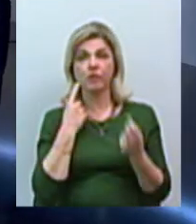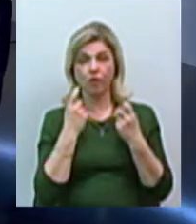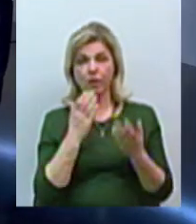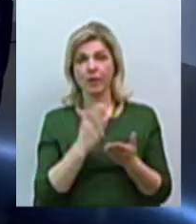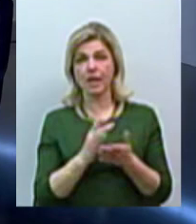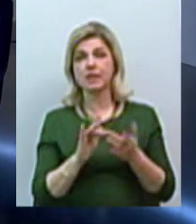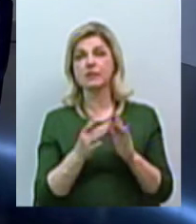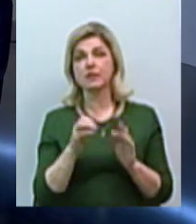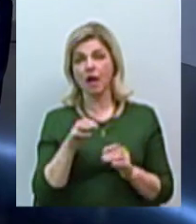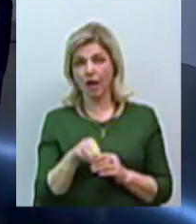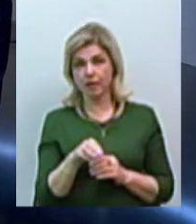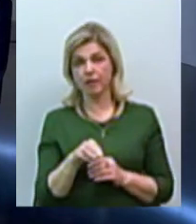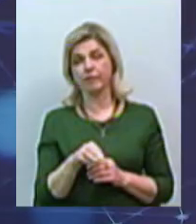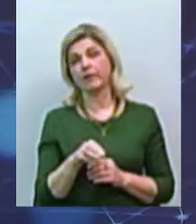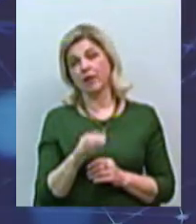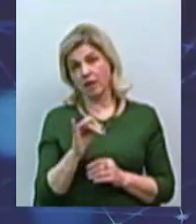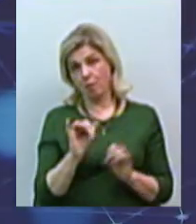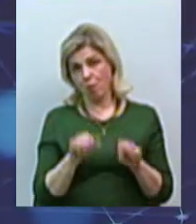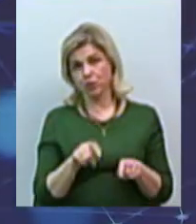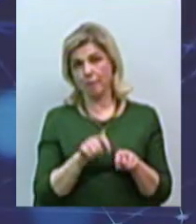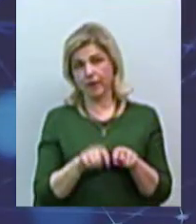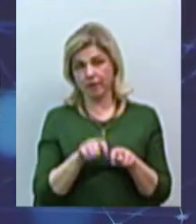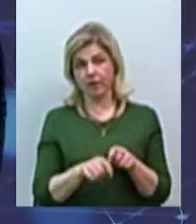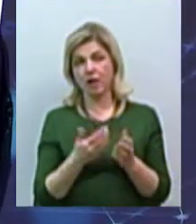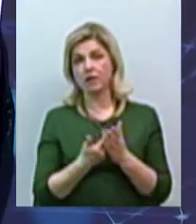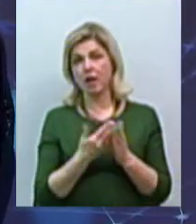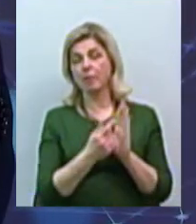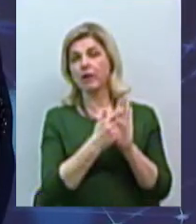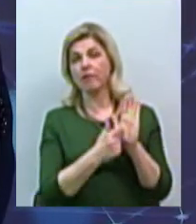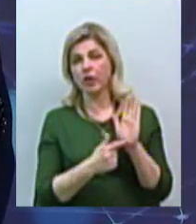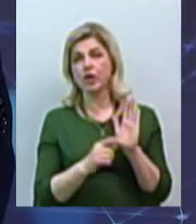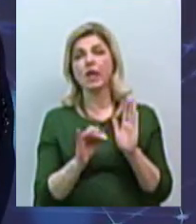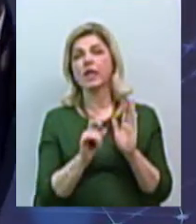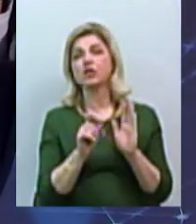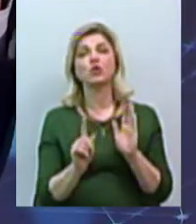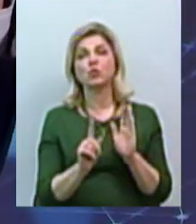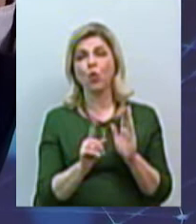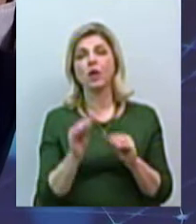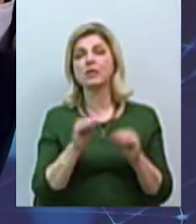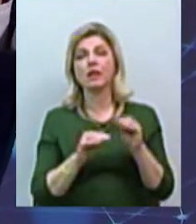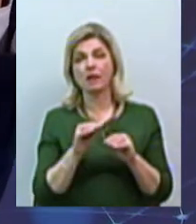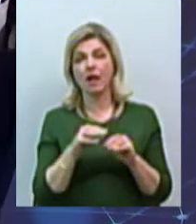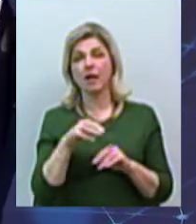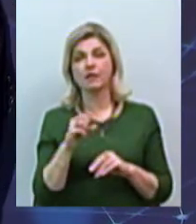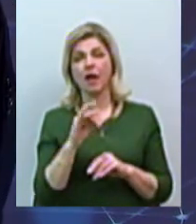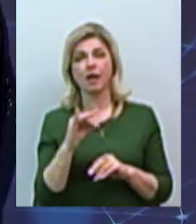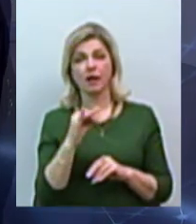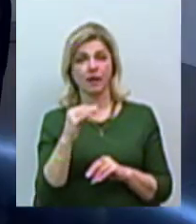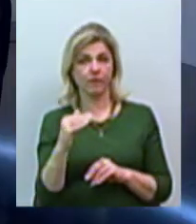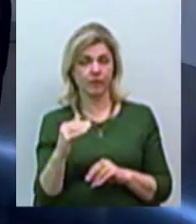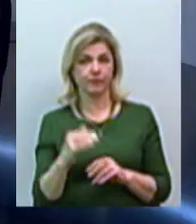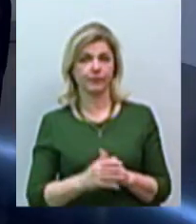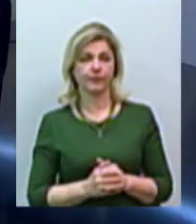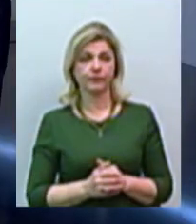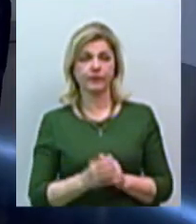НКРКП, тобто її можна перевірити. От, наприклад, з чого складається тариф. І от тут 13 чинників.